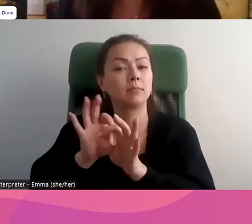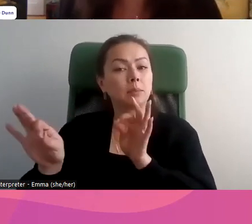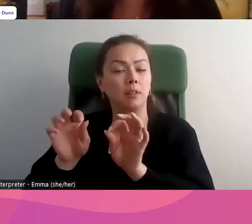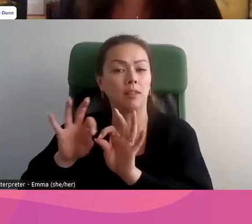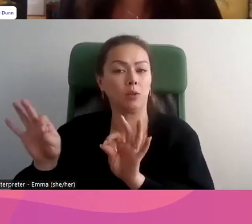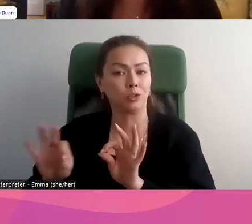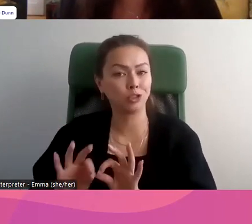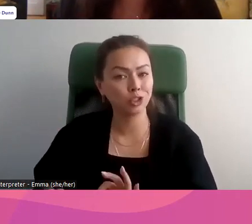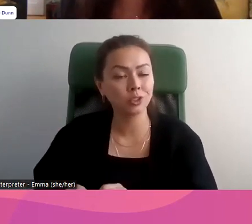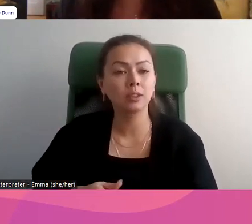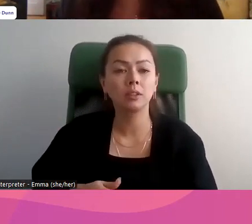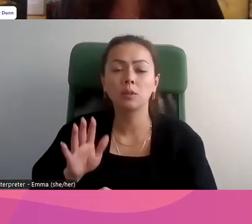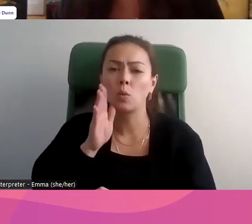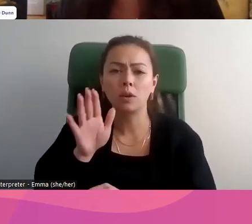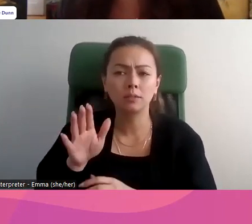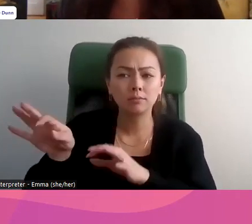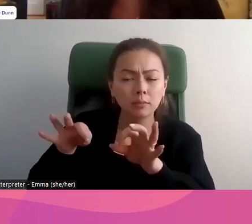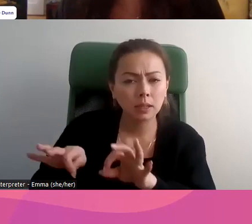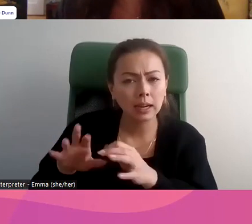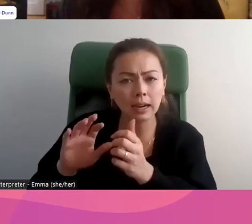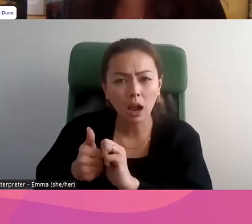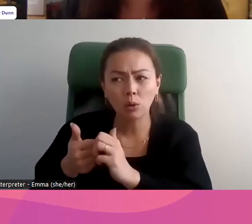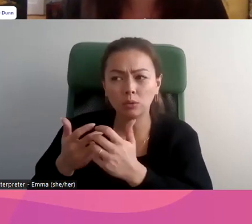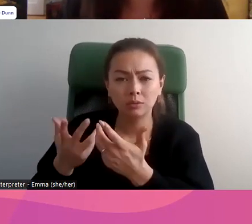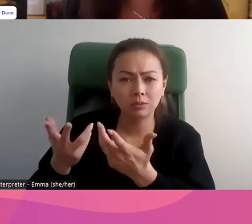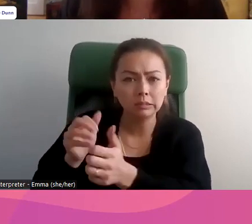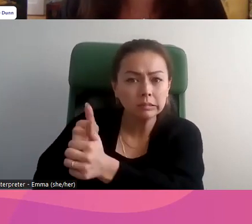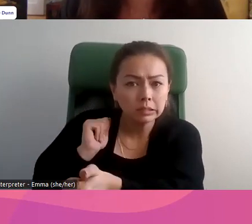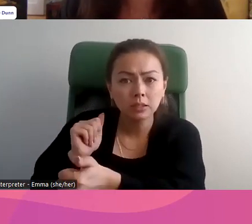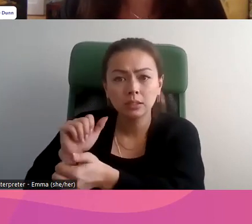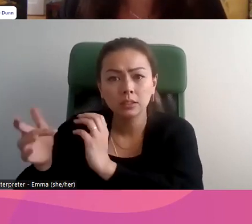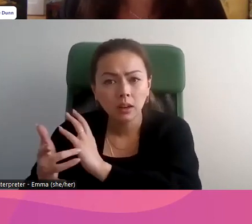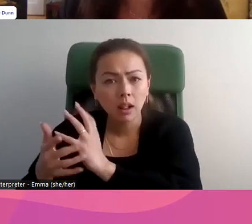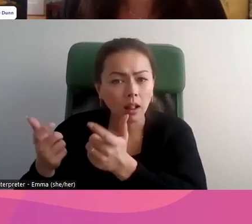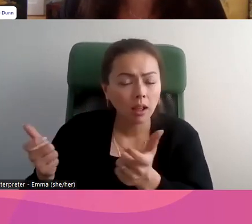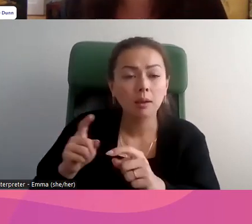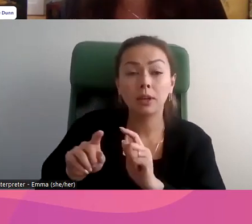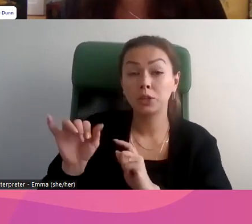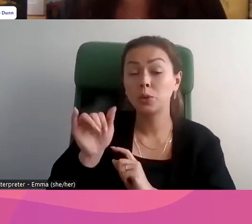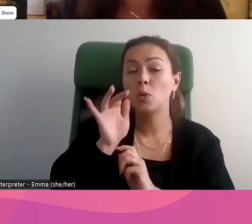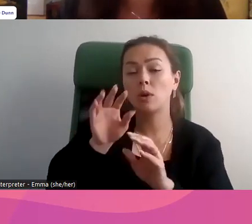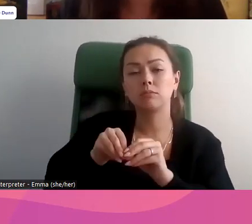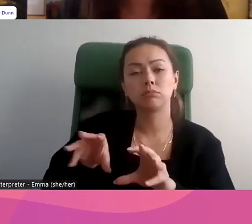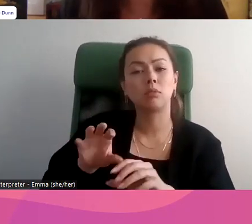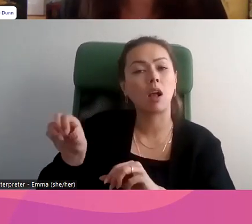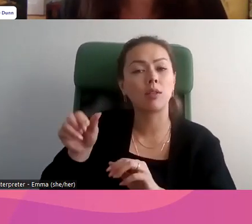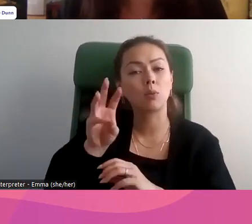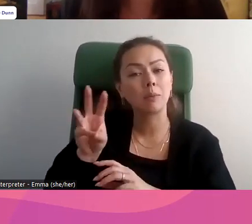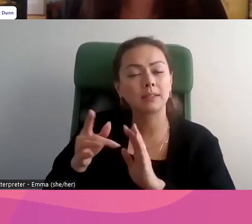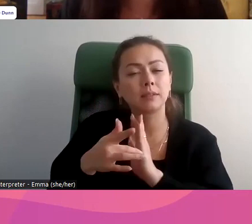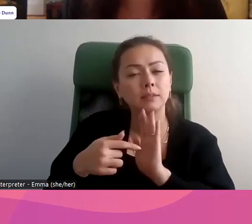Donc, je vais partager des ressources, je vais partager des descriptions de vocabulaire, des descriptions